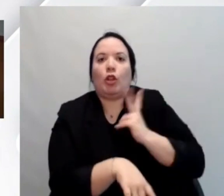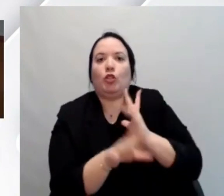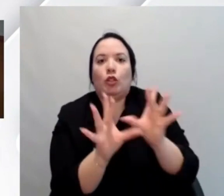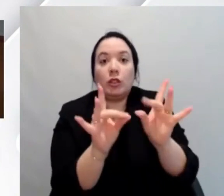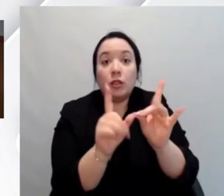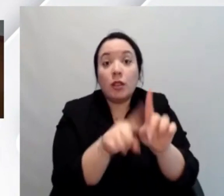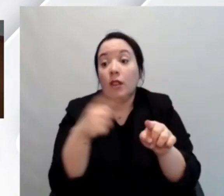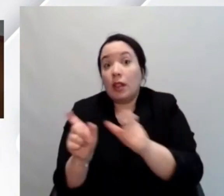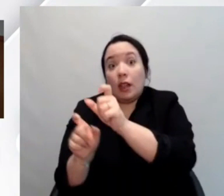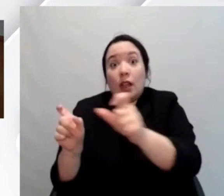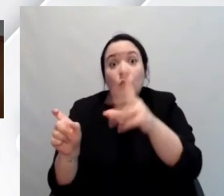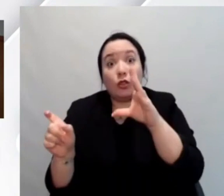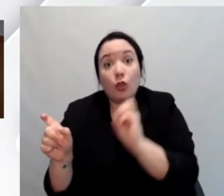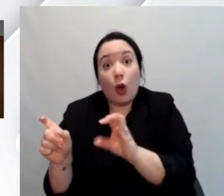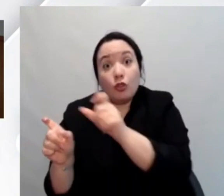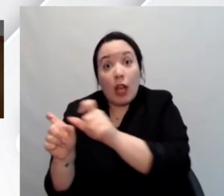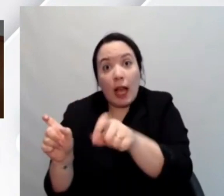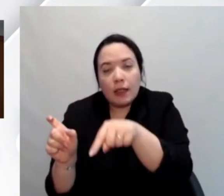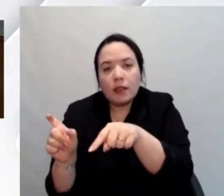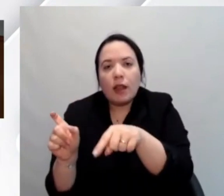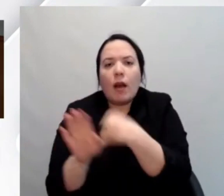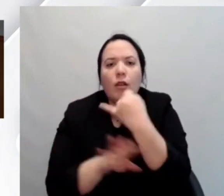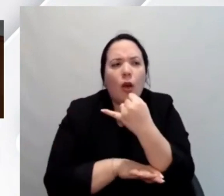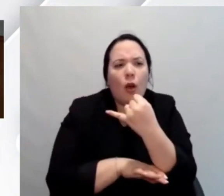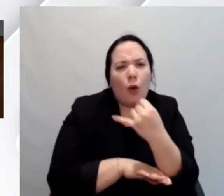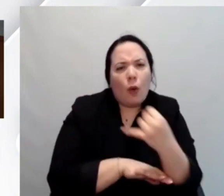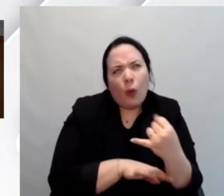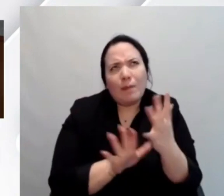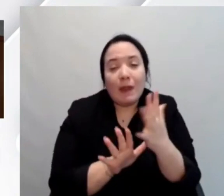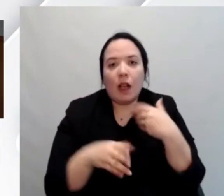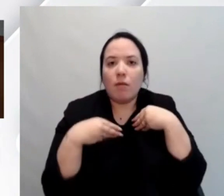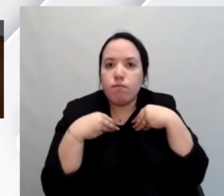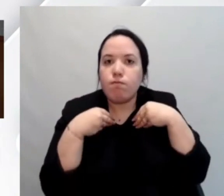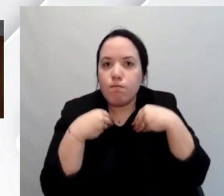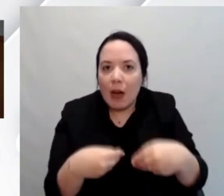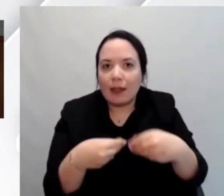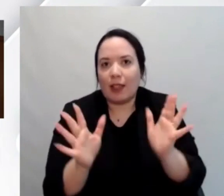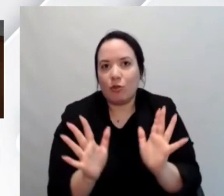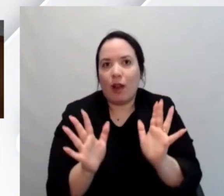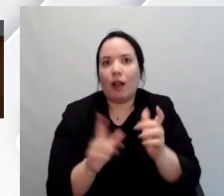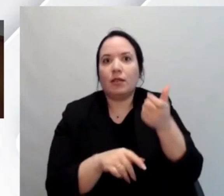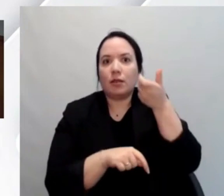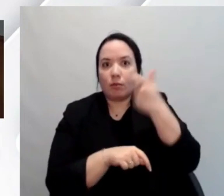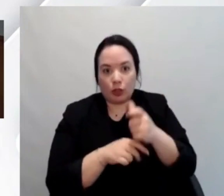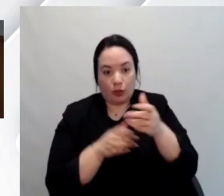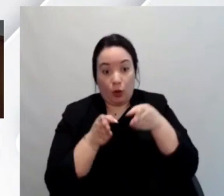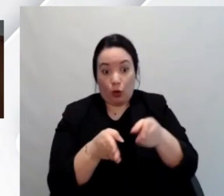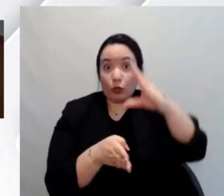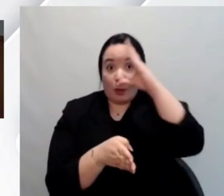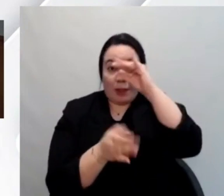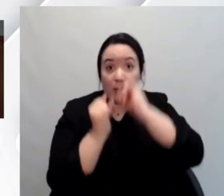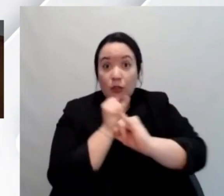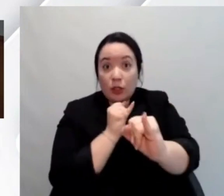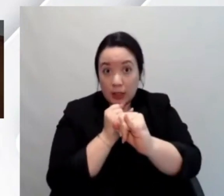ai docenti e non ultimi i partecipanti a un corso, a differenza di altri servizi web in un corso in e-learning soprattutto ben progettato, i